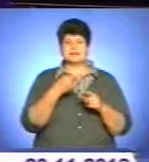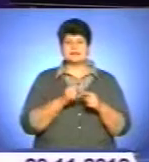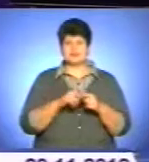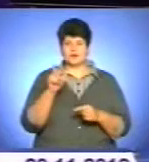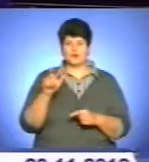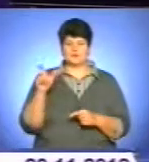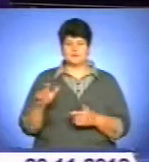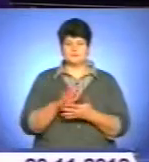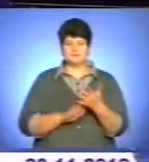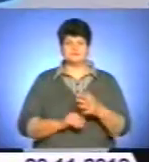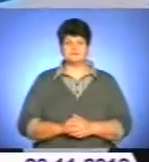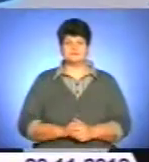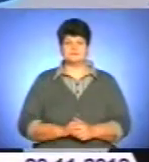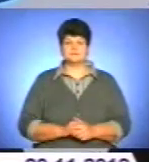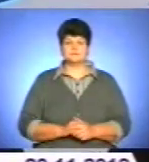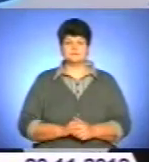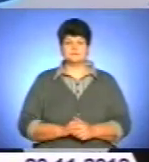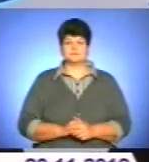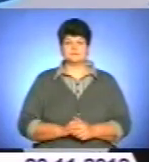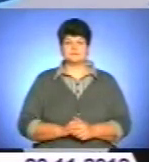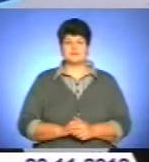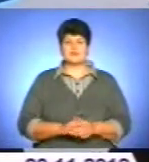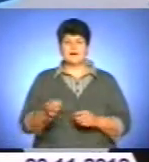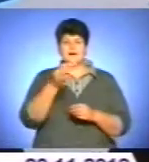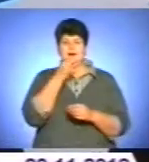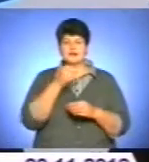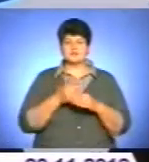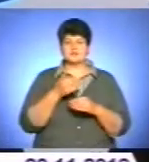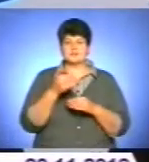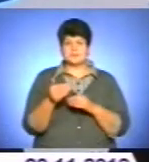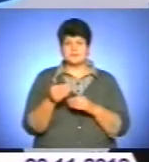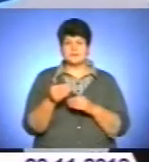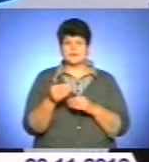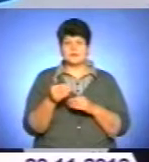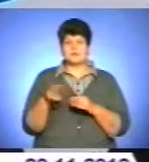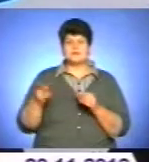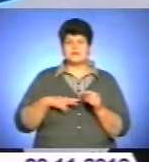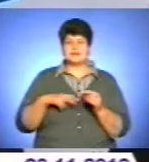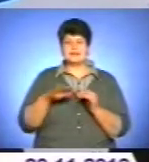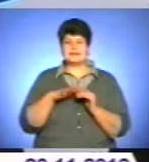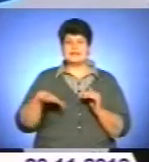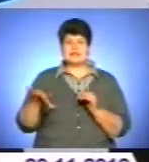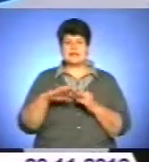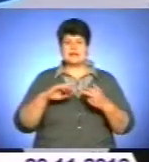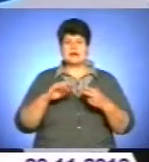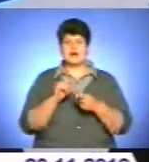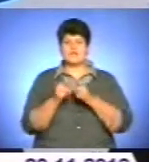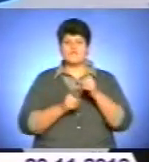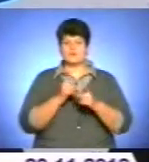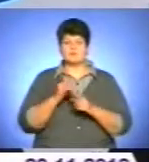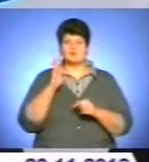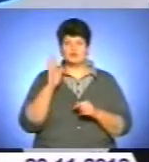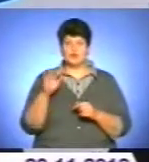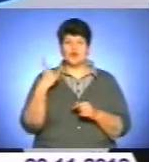Олени Герасименко. Оскільки рано чи пізно адміністративна і територіальна реформа відбудеться, то область